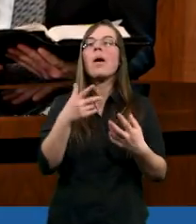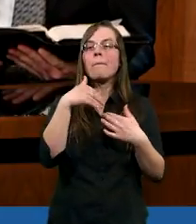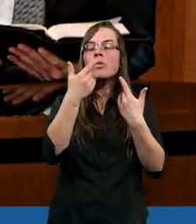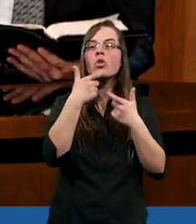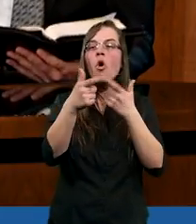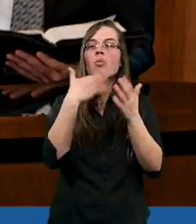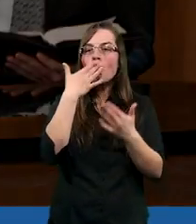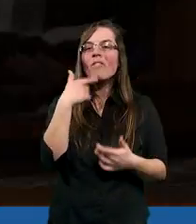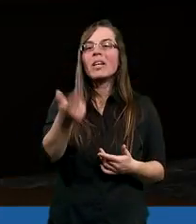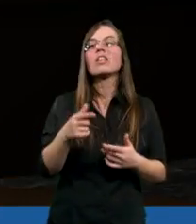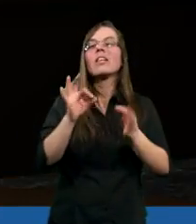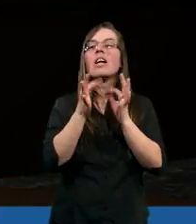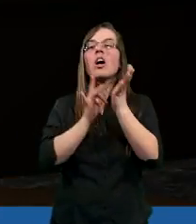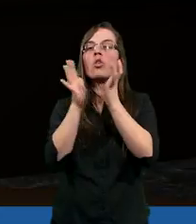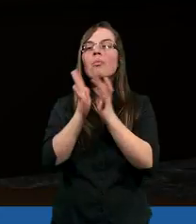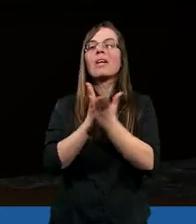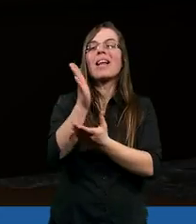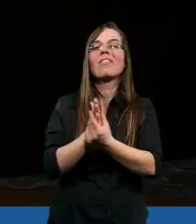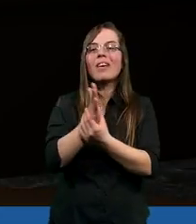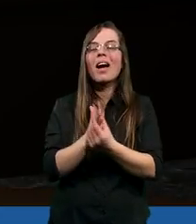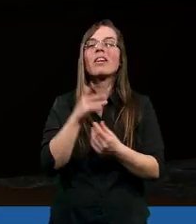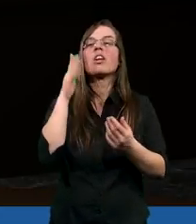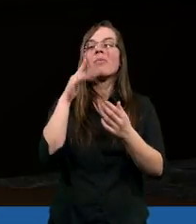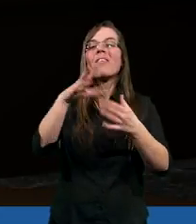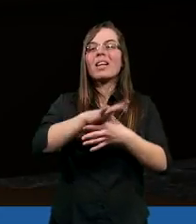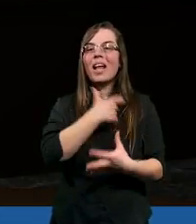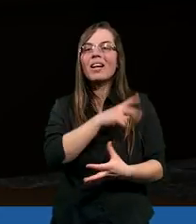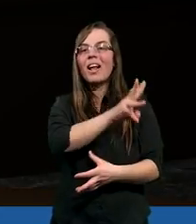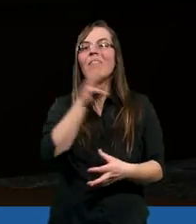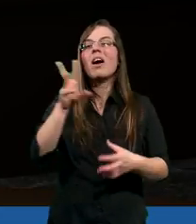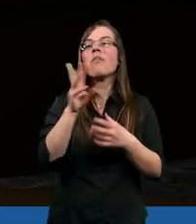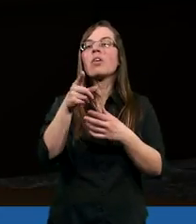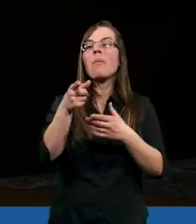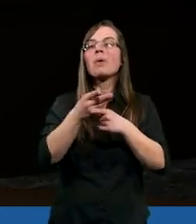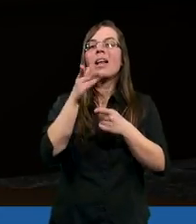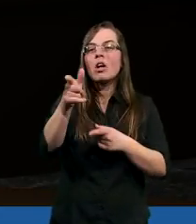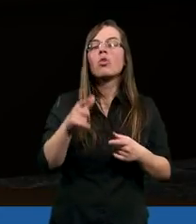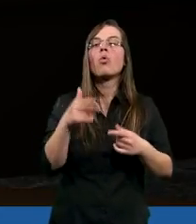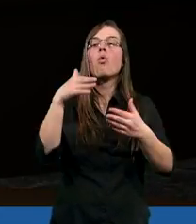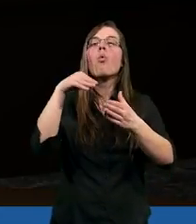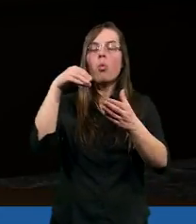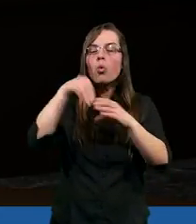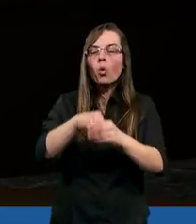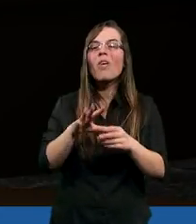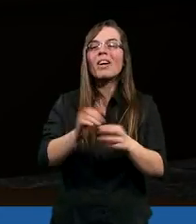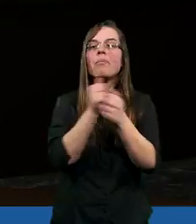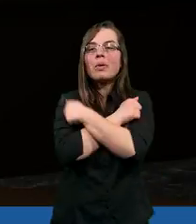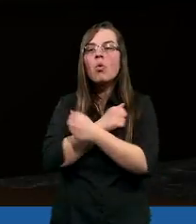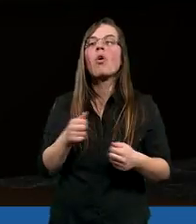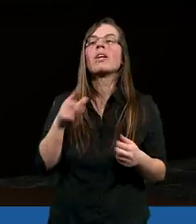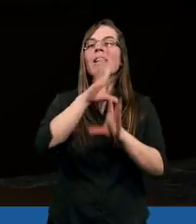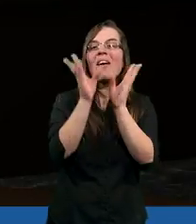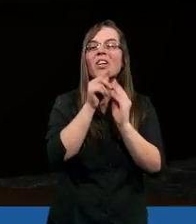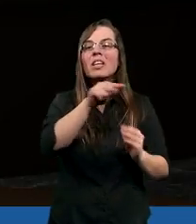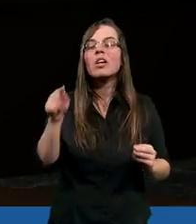jest właśnie to, o czym mówimy. Żeby Chrystus przez wiarę zamieszkał w sercach waszych, a wy wkorzenieni i ugruntowani w miłości zdołali